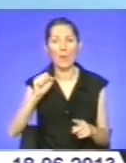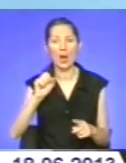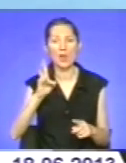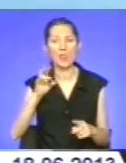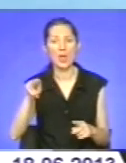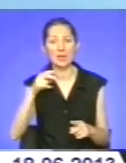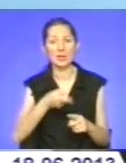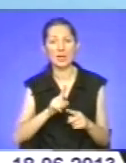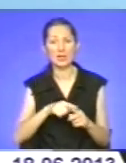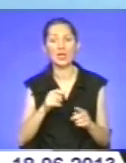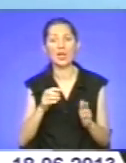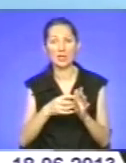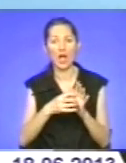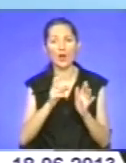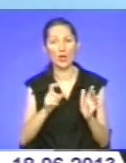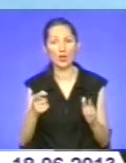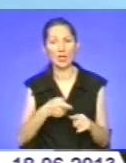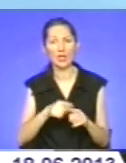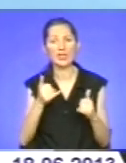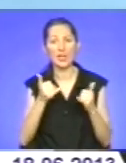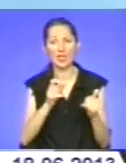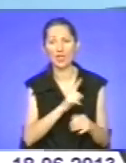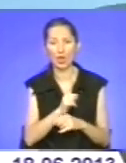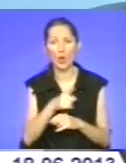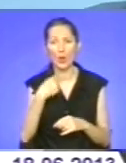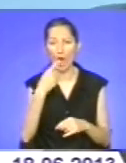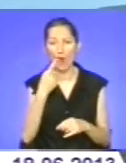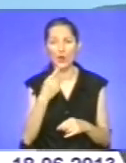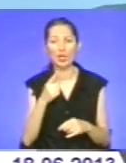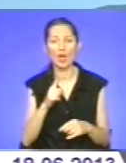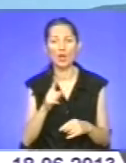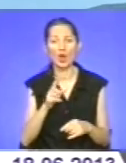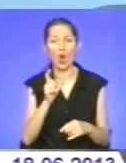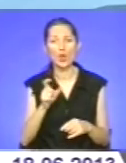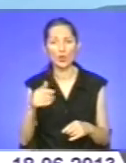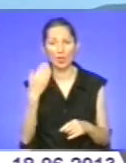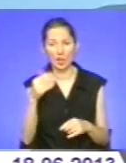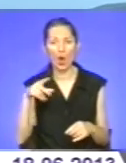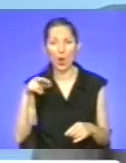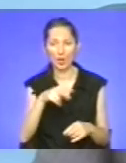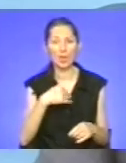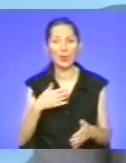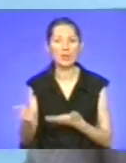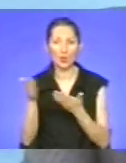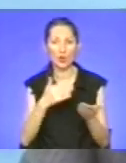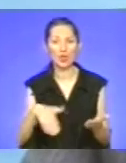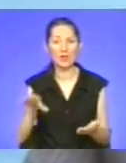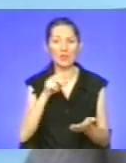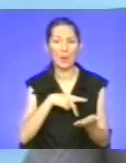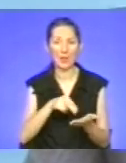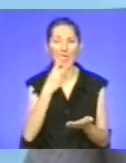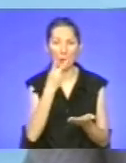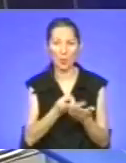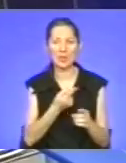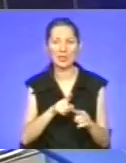люди, які для Тернополя, вони абсолютно говорять про те, що люди на них ходили, і ми запрошуємо всіх прийти і побачити